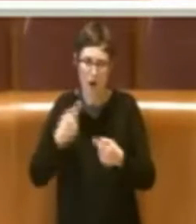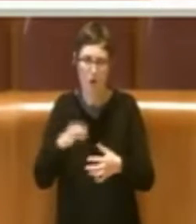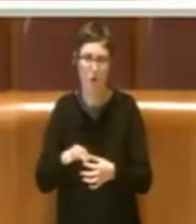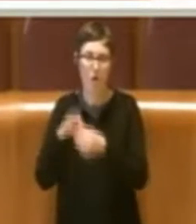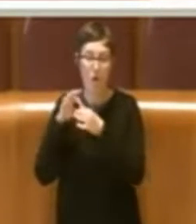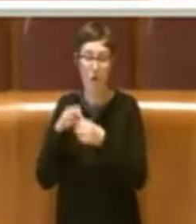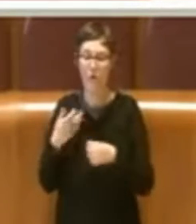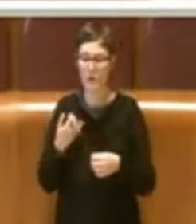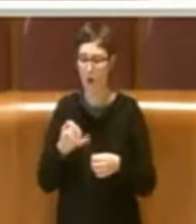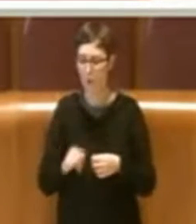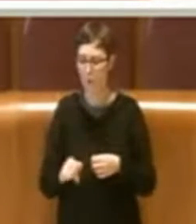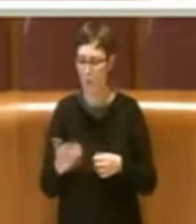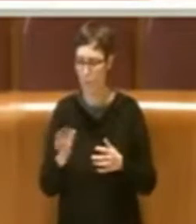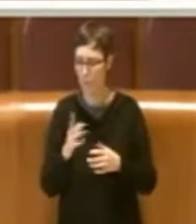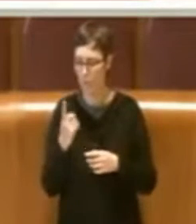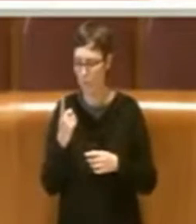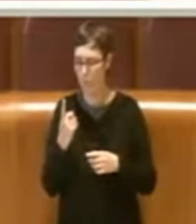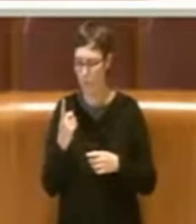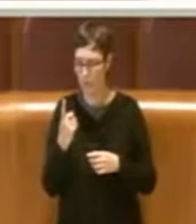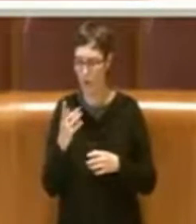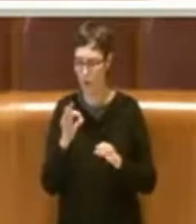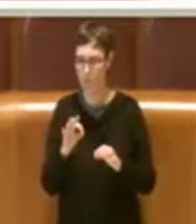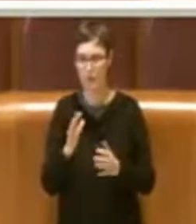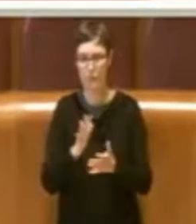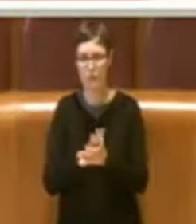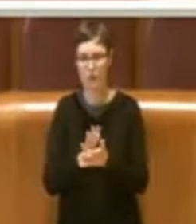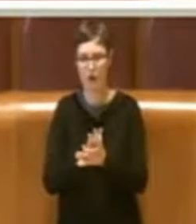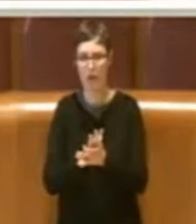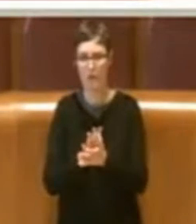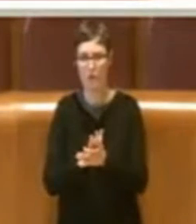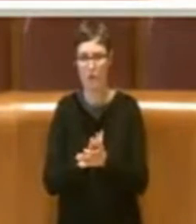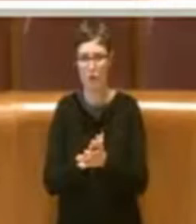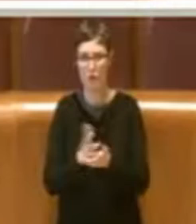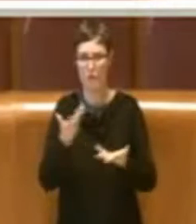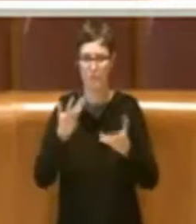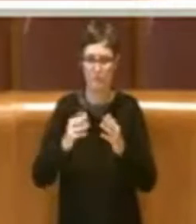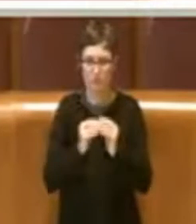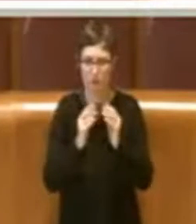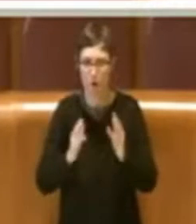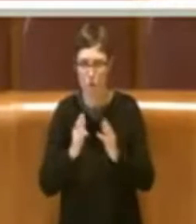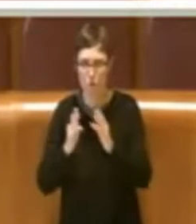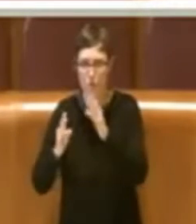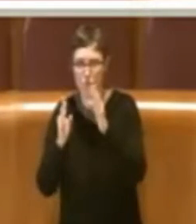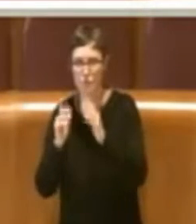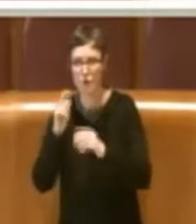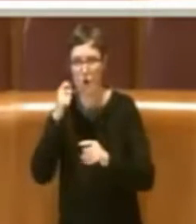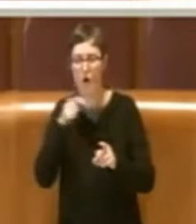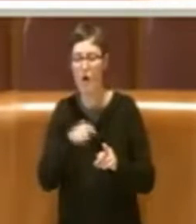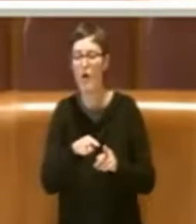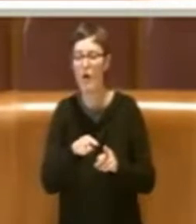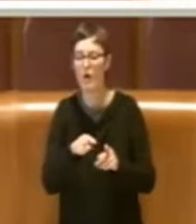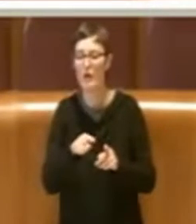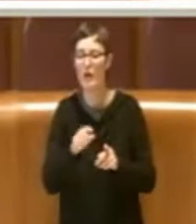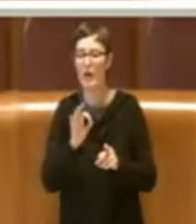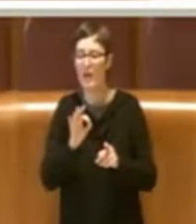addirittura noi, l'attuale presidente del quinto municipio,